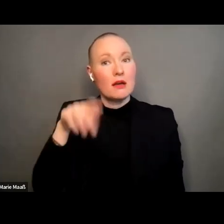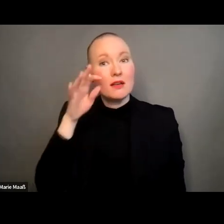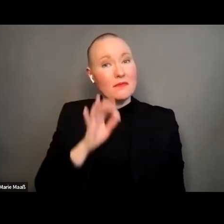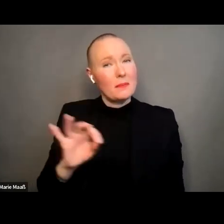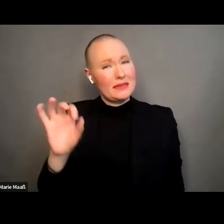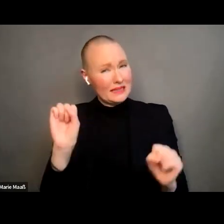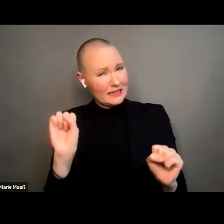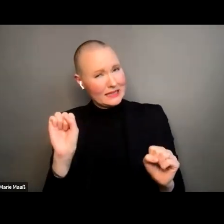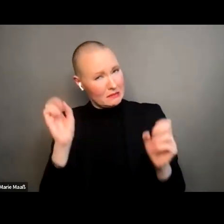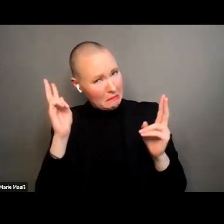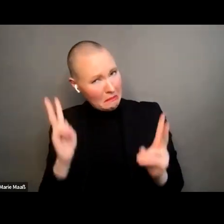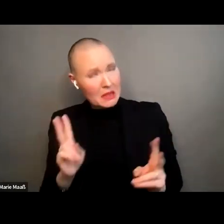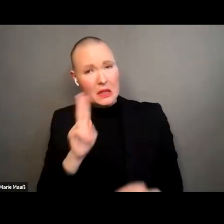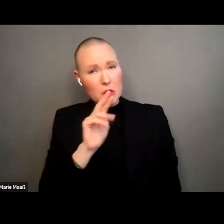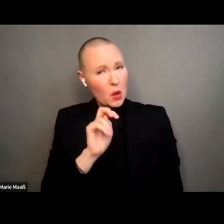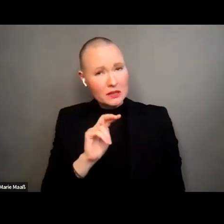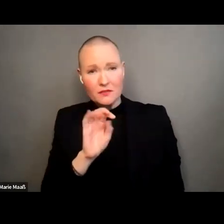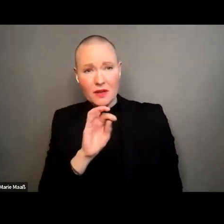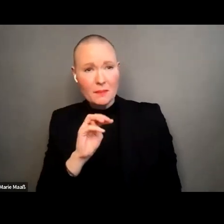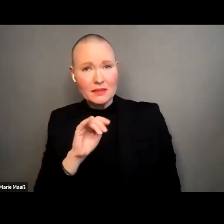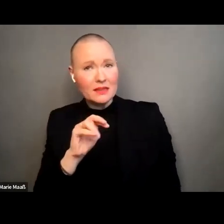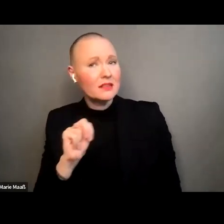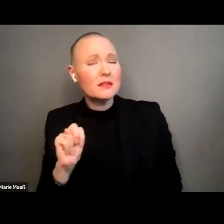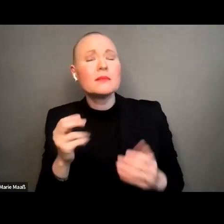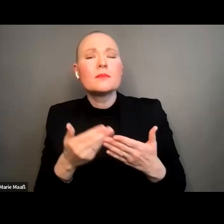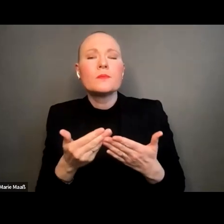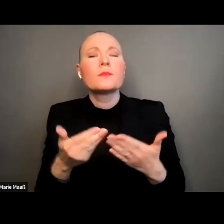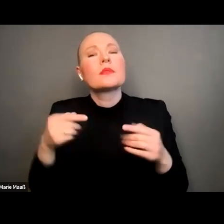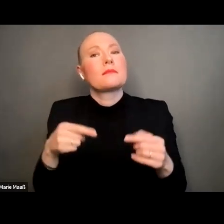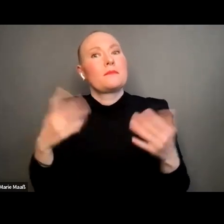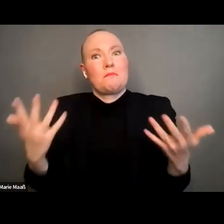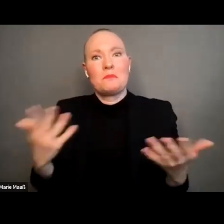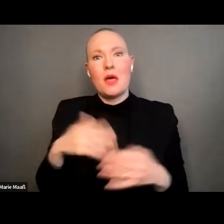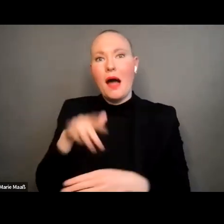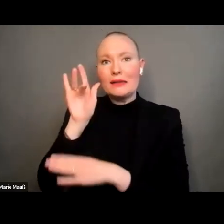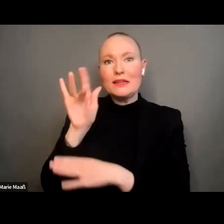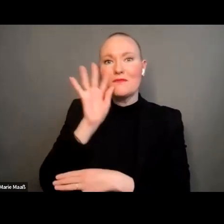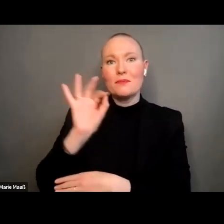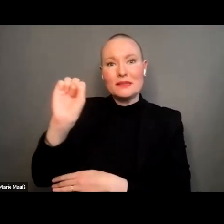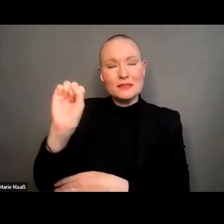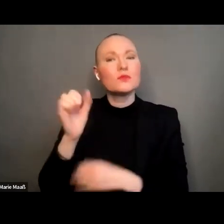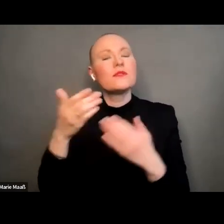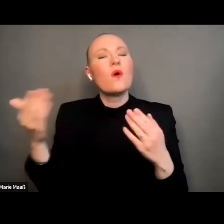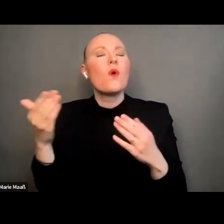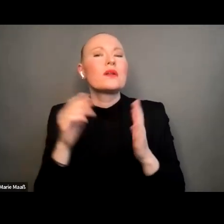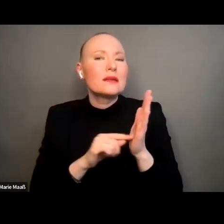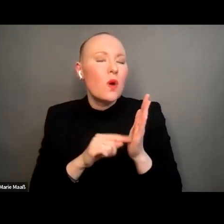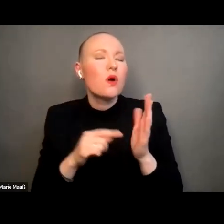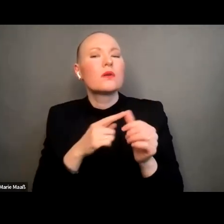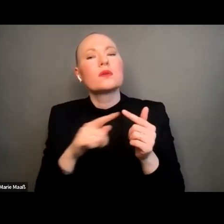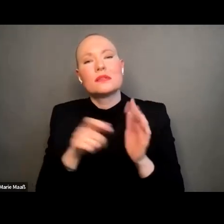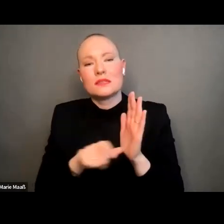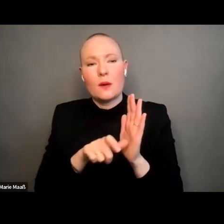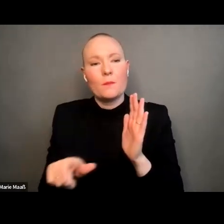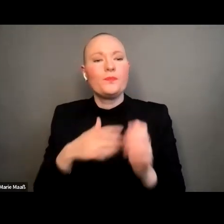antifeminismus auf tik tok und instagram mein name ist sandra ho meine pronomen sind sie